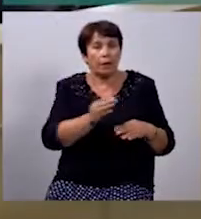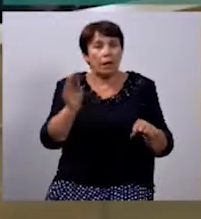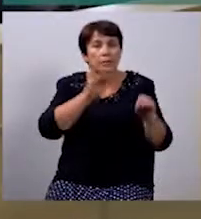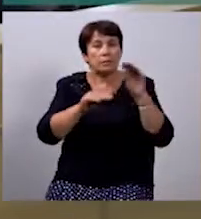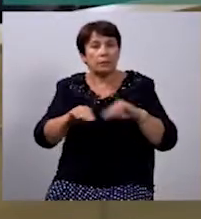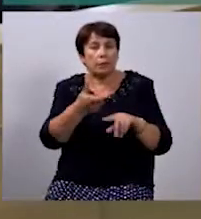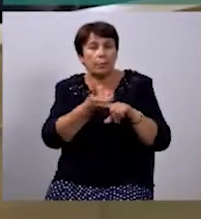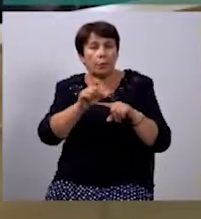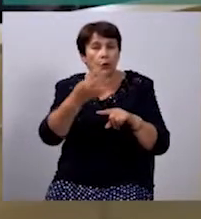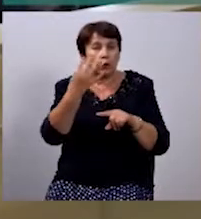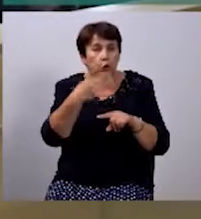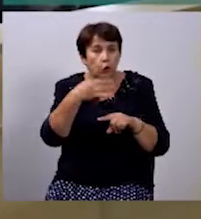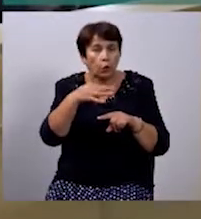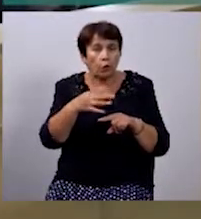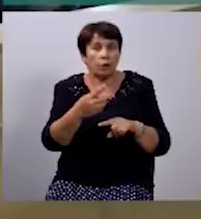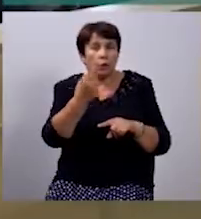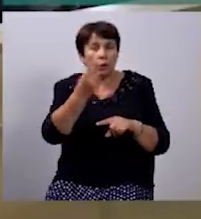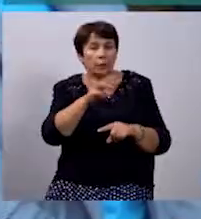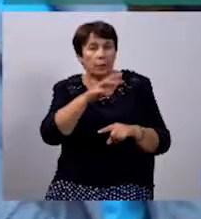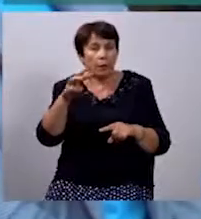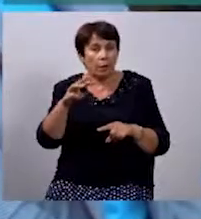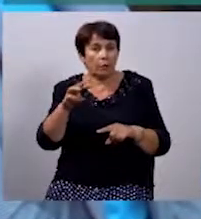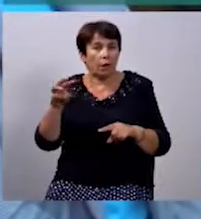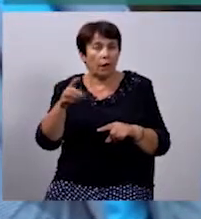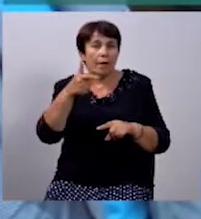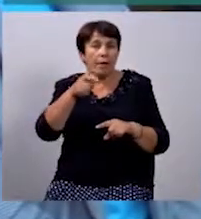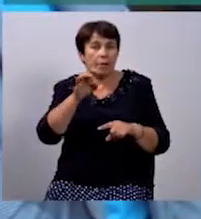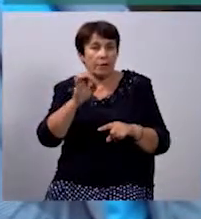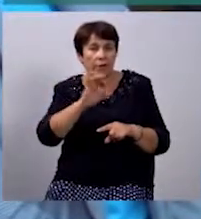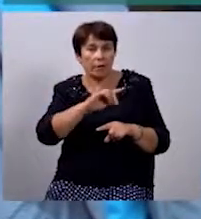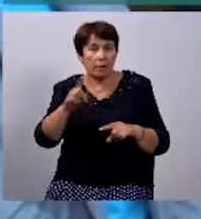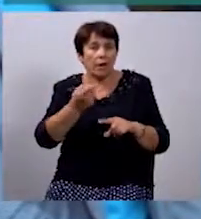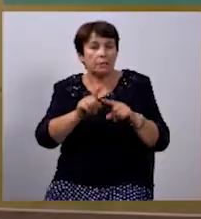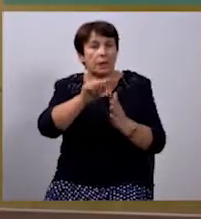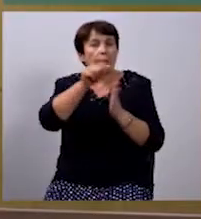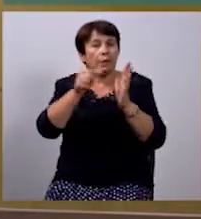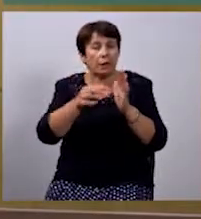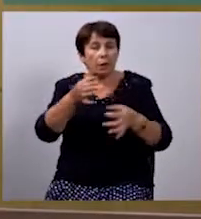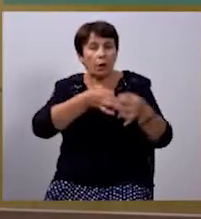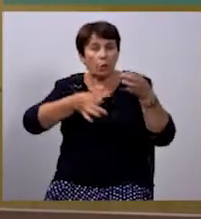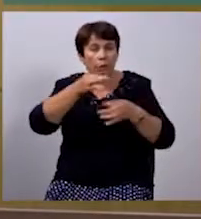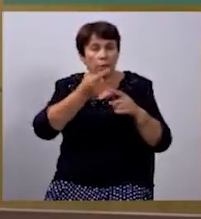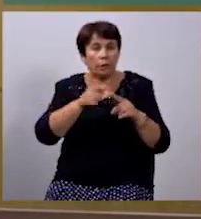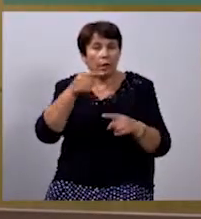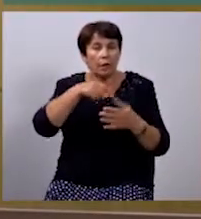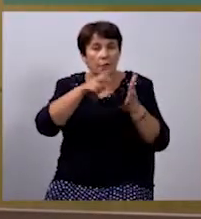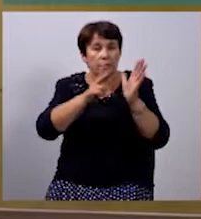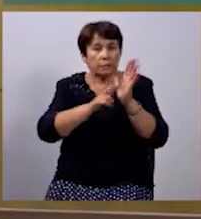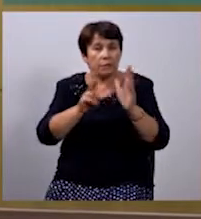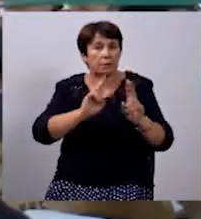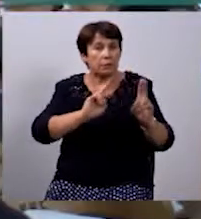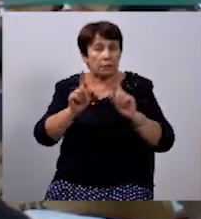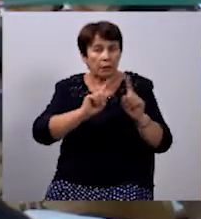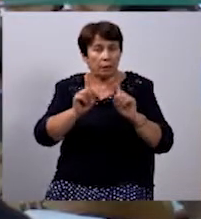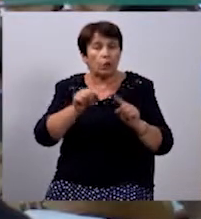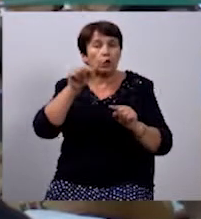більше 41 мільйона гривень. Це питання обговорювали 17 травня на сесії обласної ради.